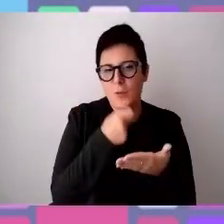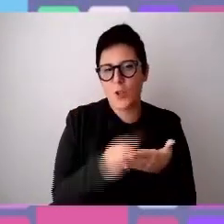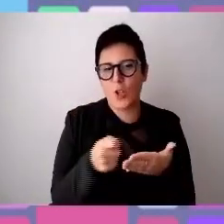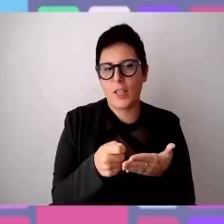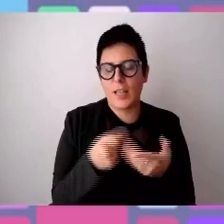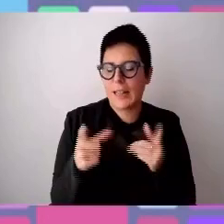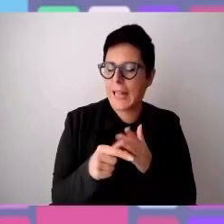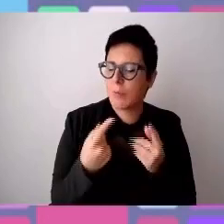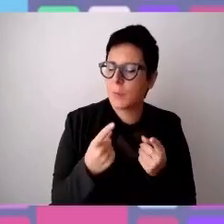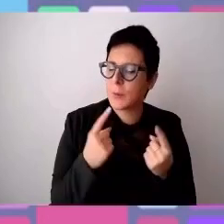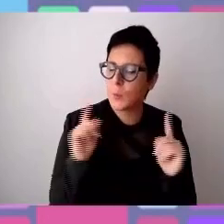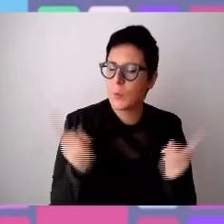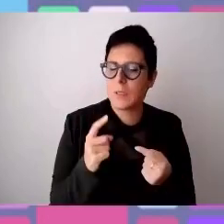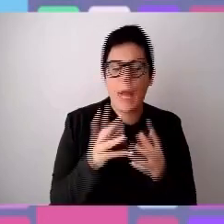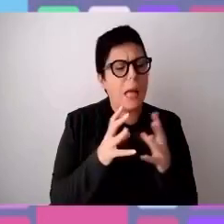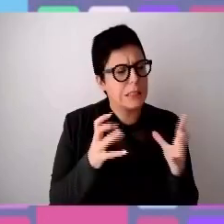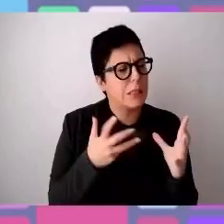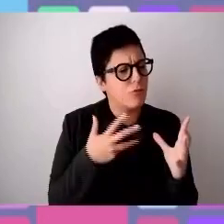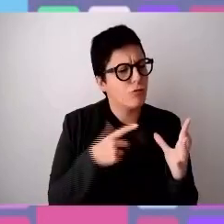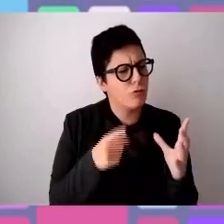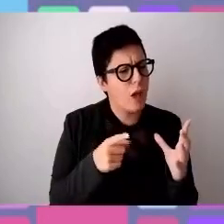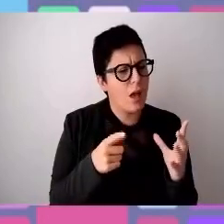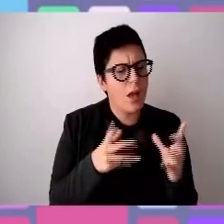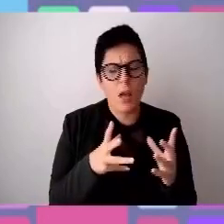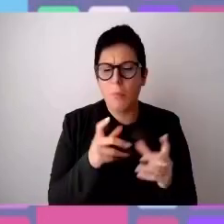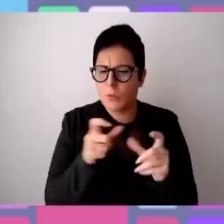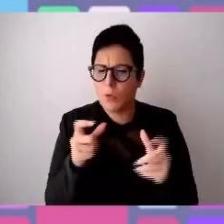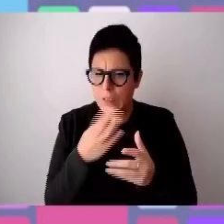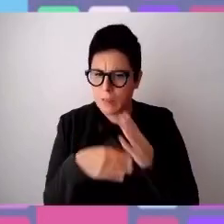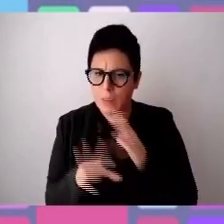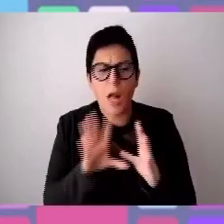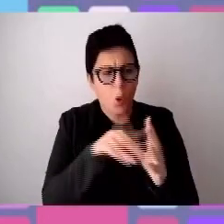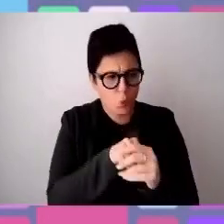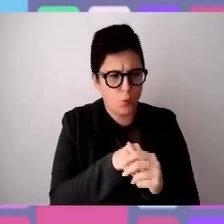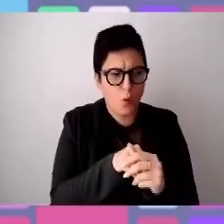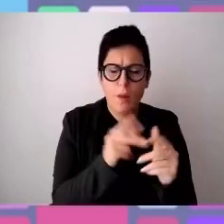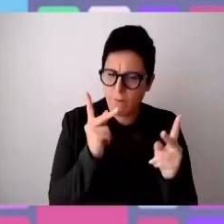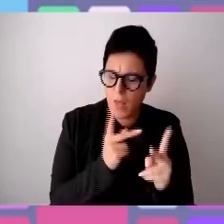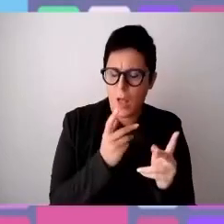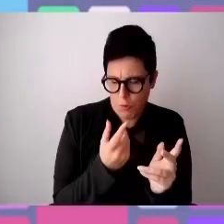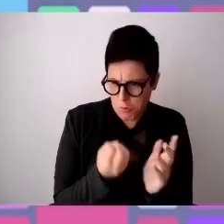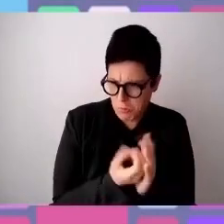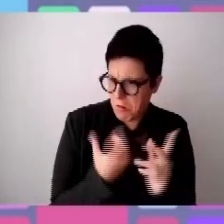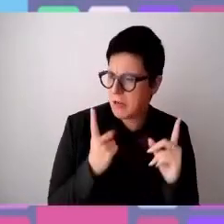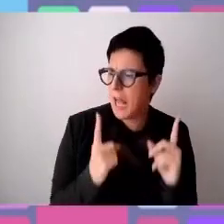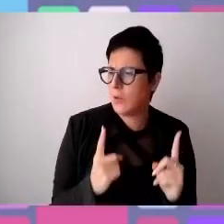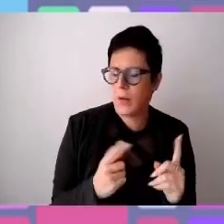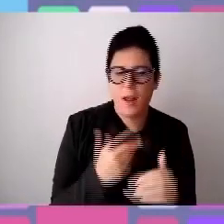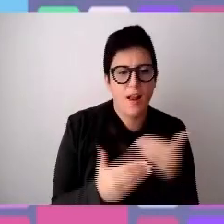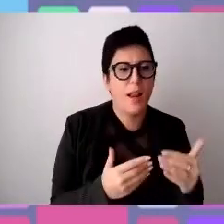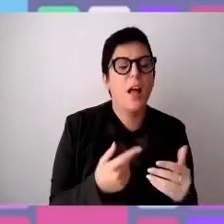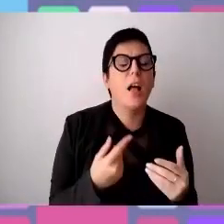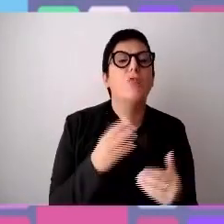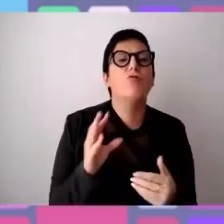ci sono situazioni aziende dove veramente l'inclusione di persone con disabilità avviene oggi in modo naturale dove si sta